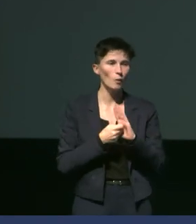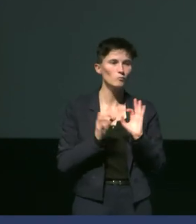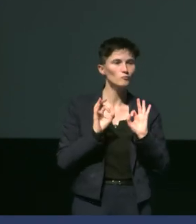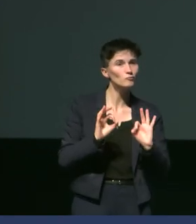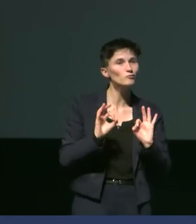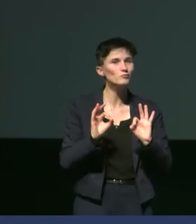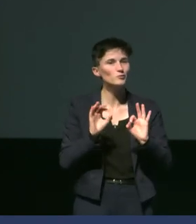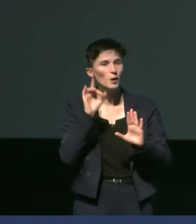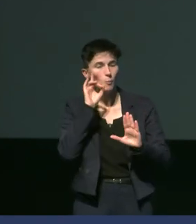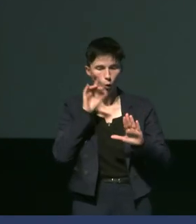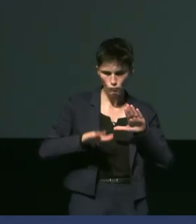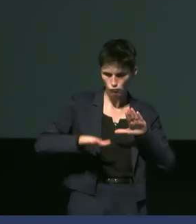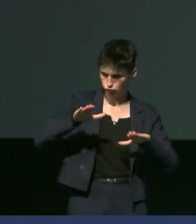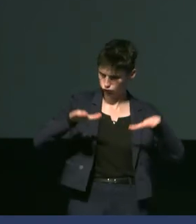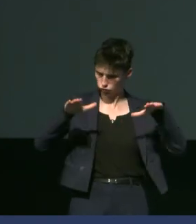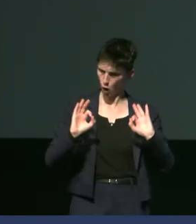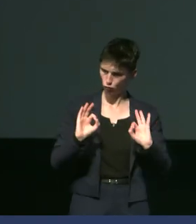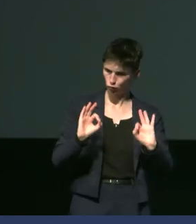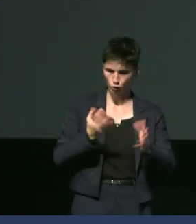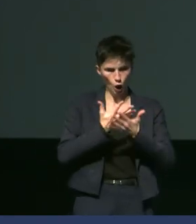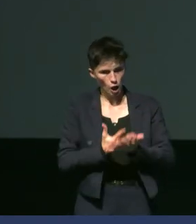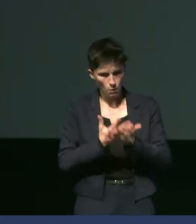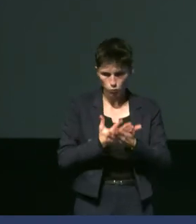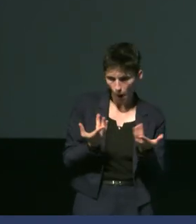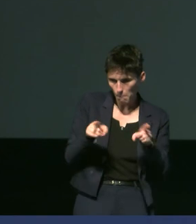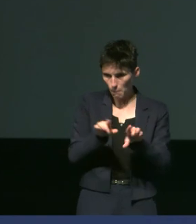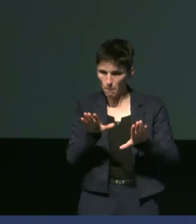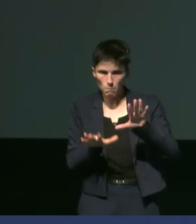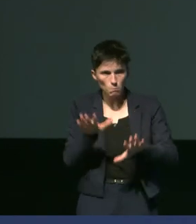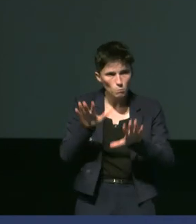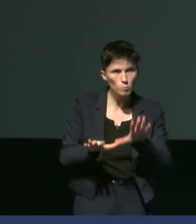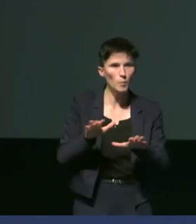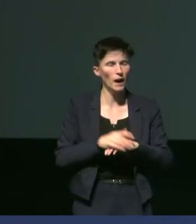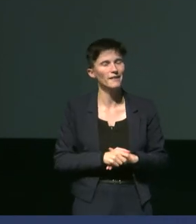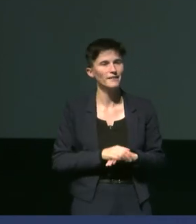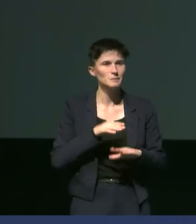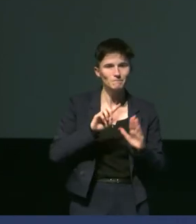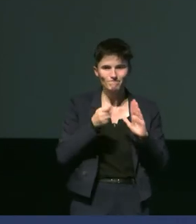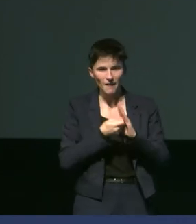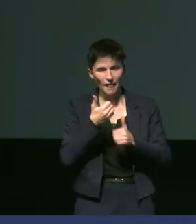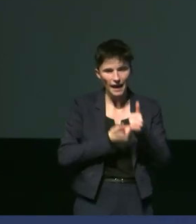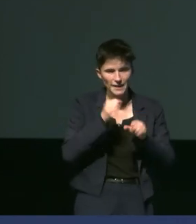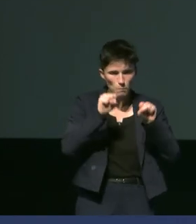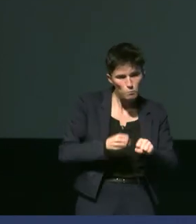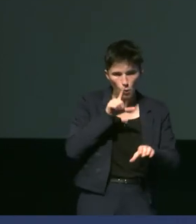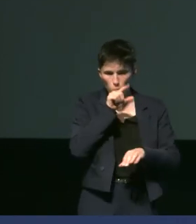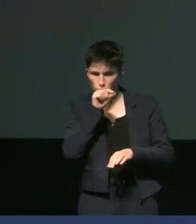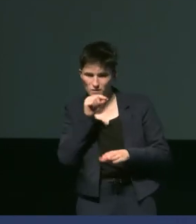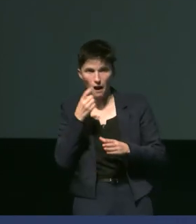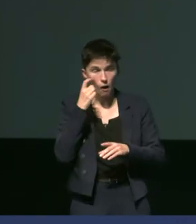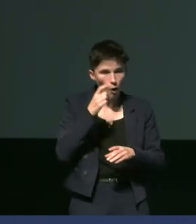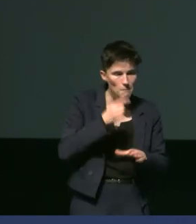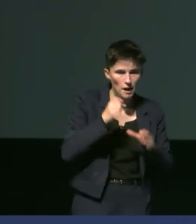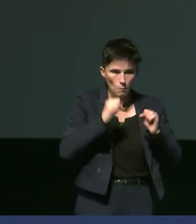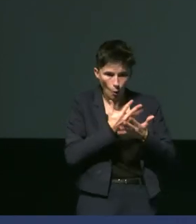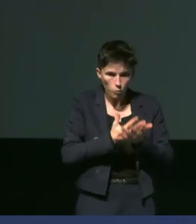sont vraiment tous de taille et de poids à peu près équivalents. Une mauvaise année, on va avoir vraiment des différences entre les poussins. L'année dernière a été